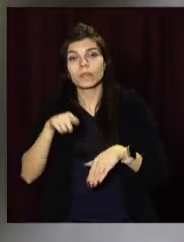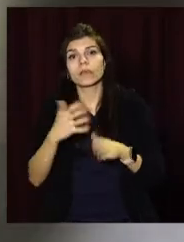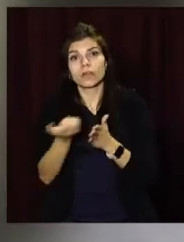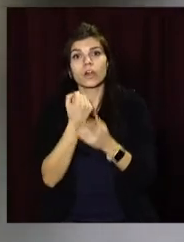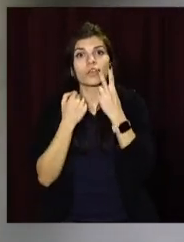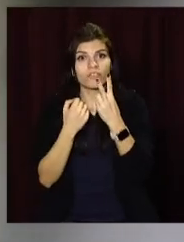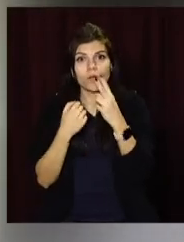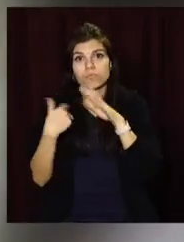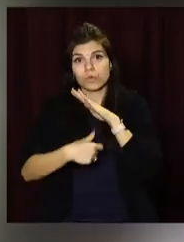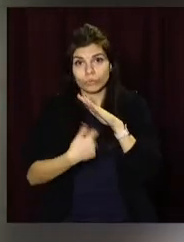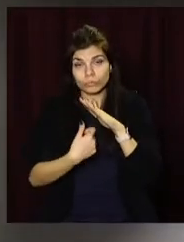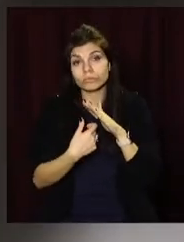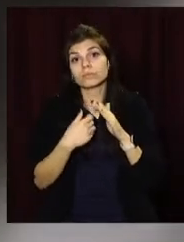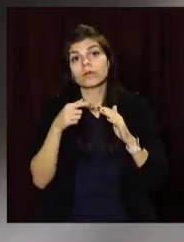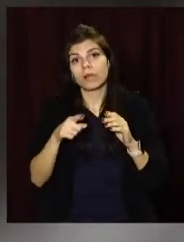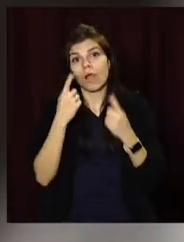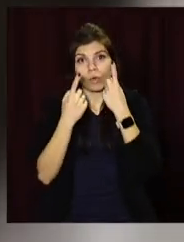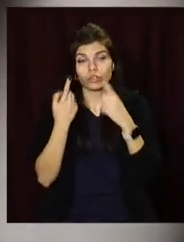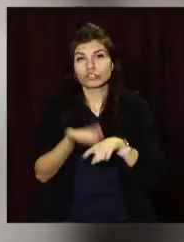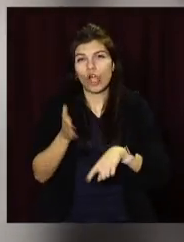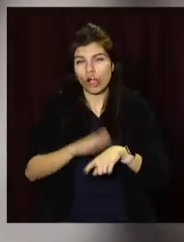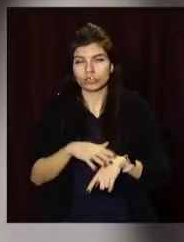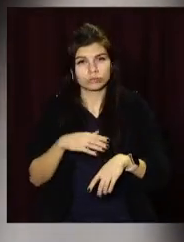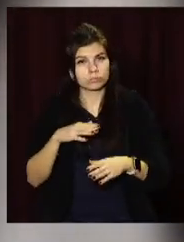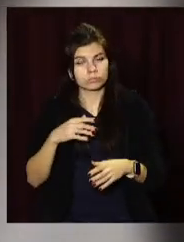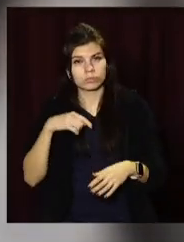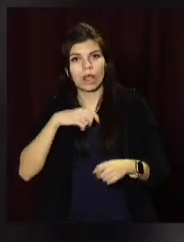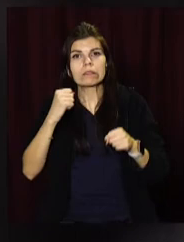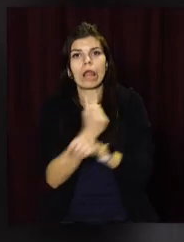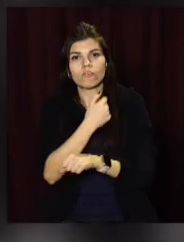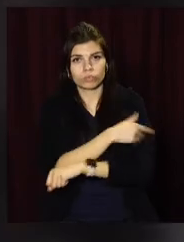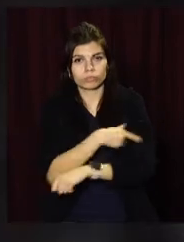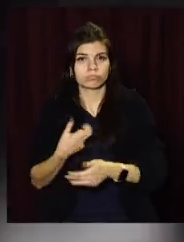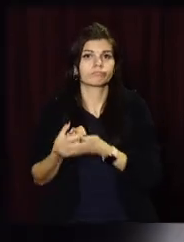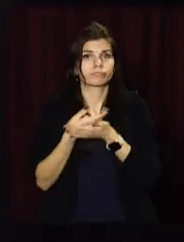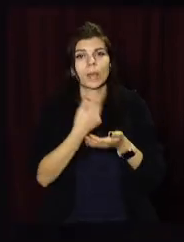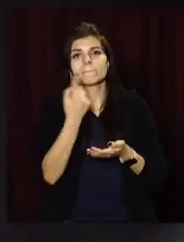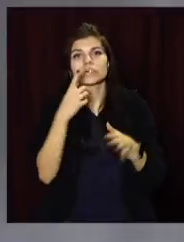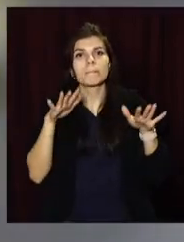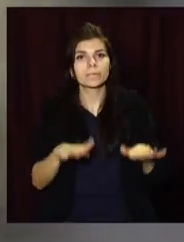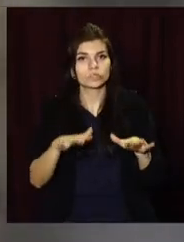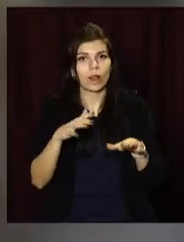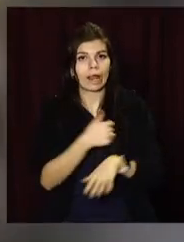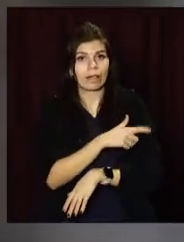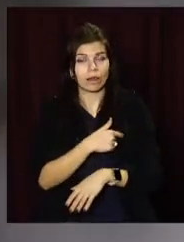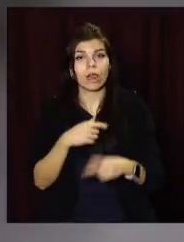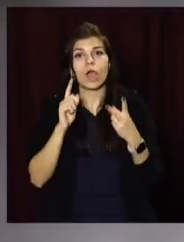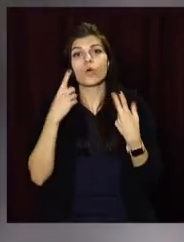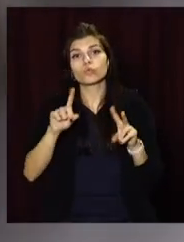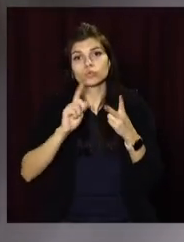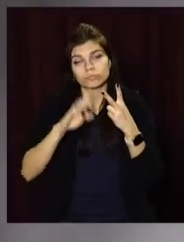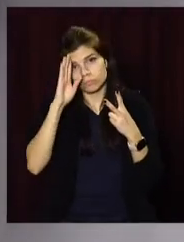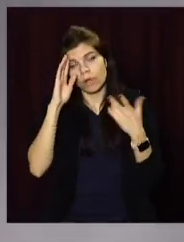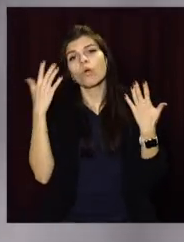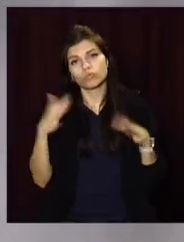двох безхаченків. Одного з них у тяжкому стані госпіталізували до травматологічного відділення першої міської лікарні. Іншого чоловіка